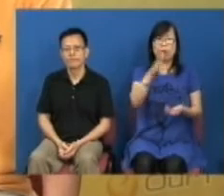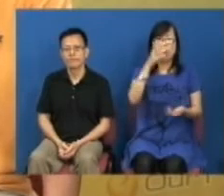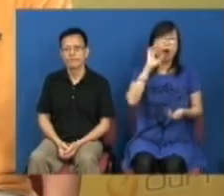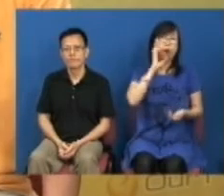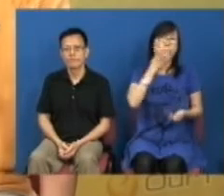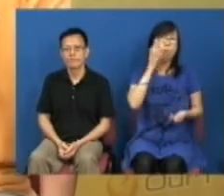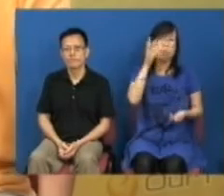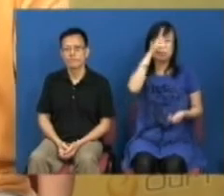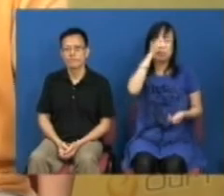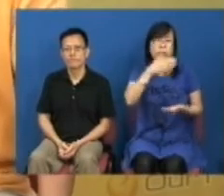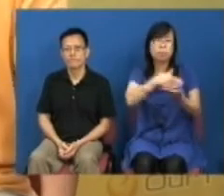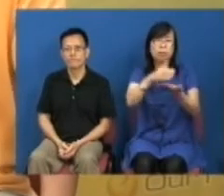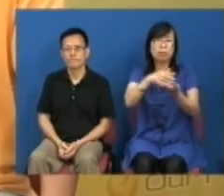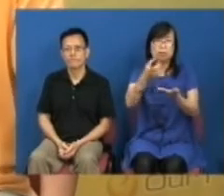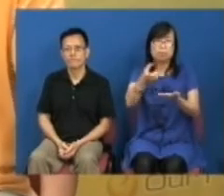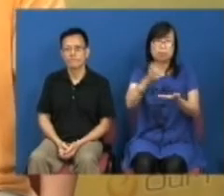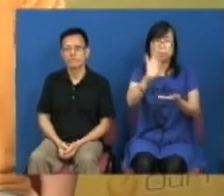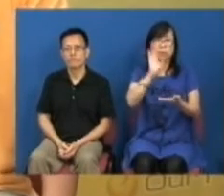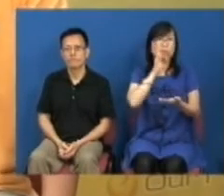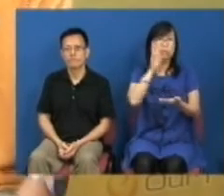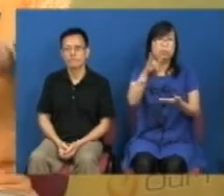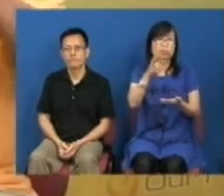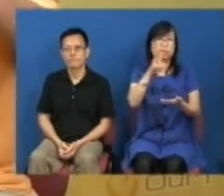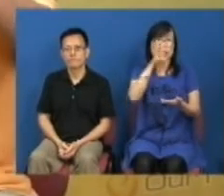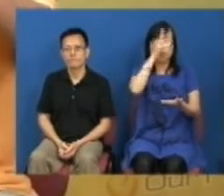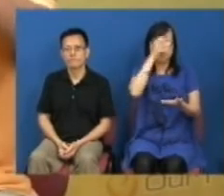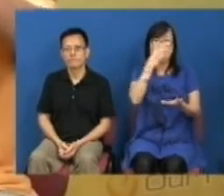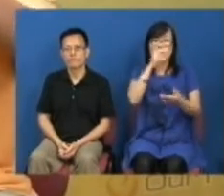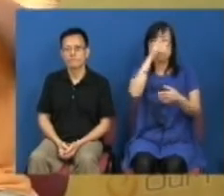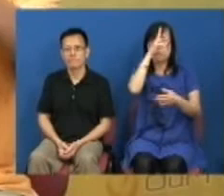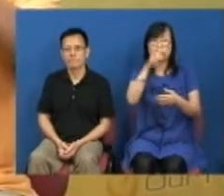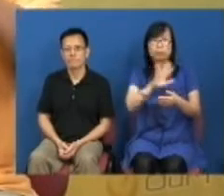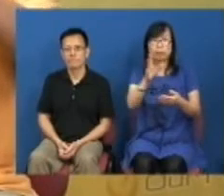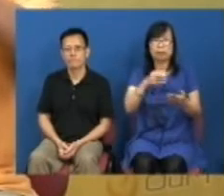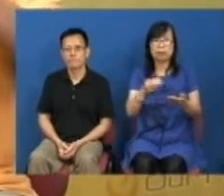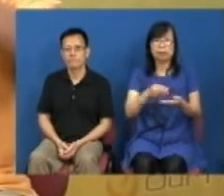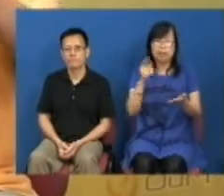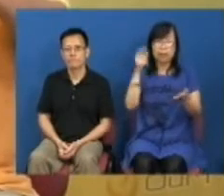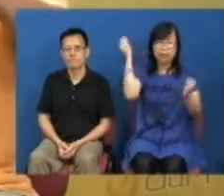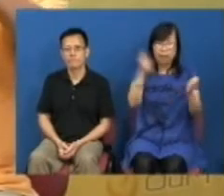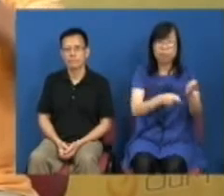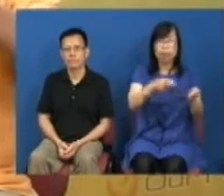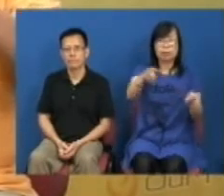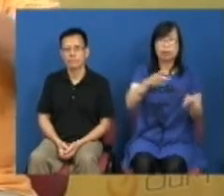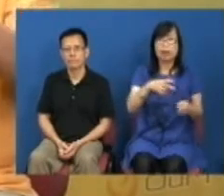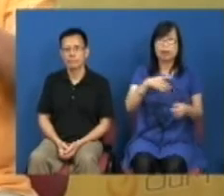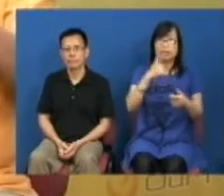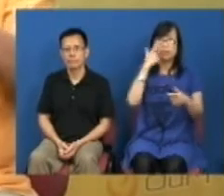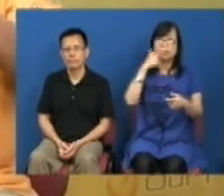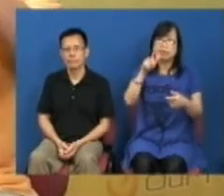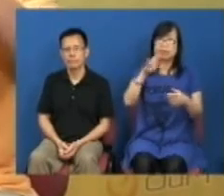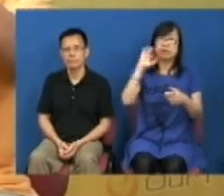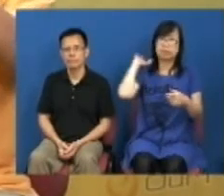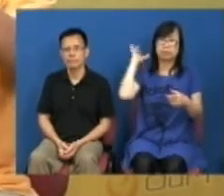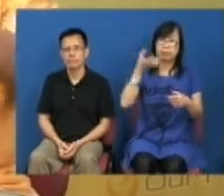年做了三年他们派遣都不是特区政府一刀切他们好像说新移民他们都有不过他们不是存储